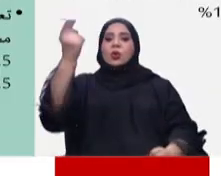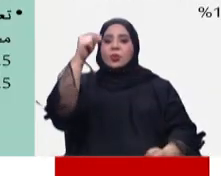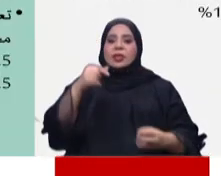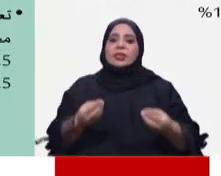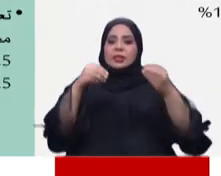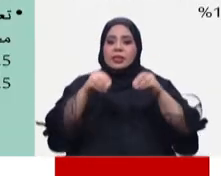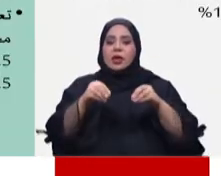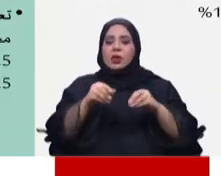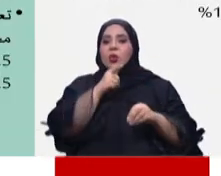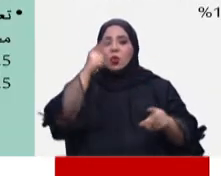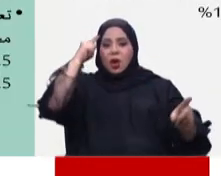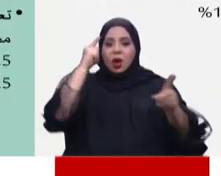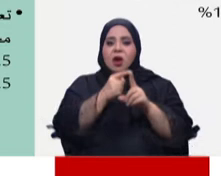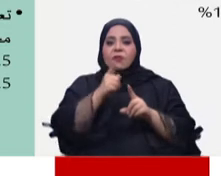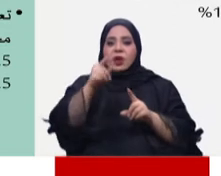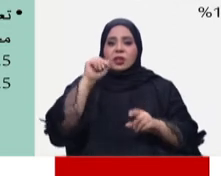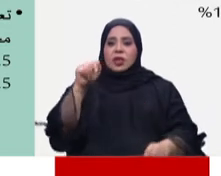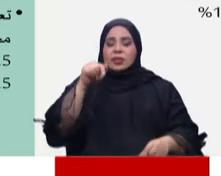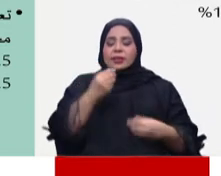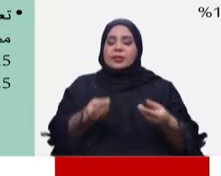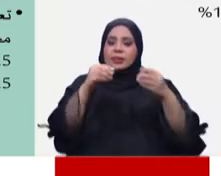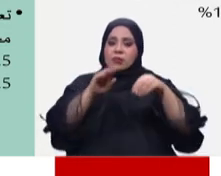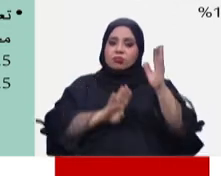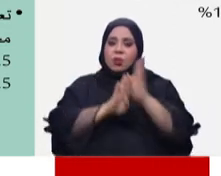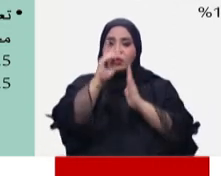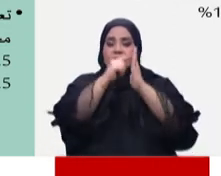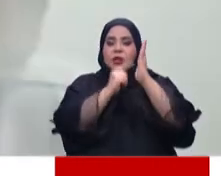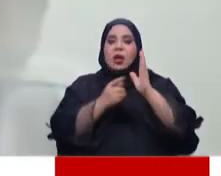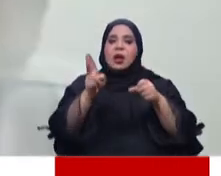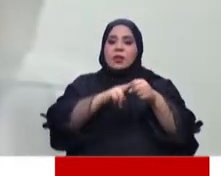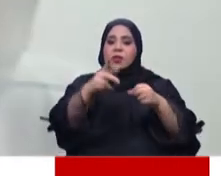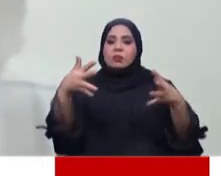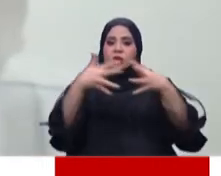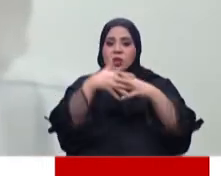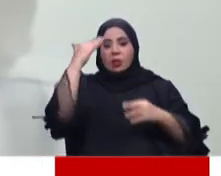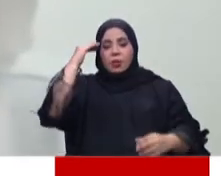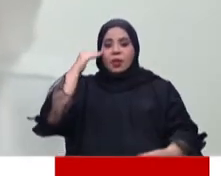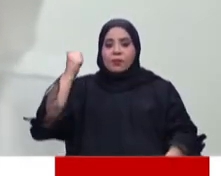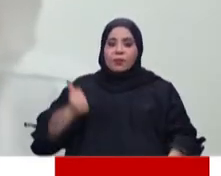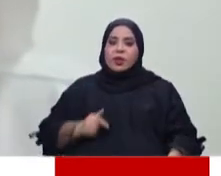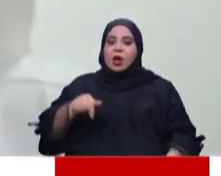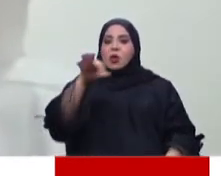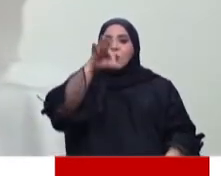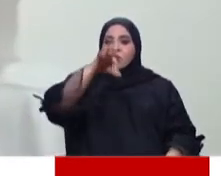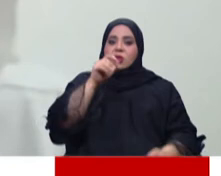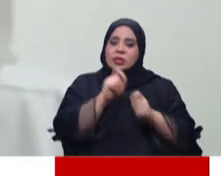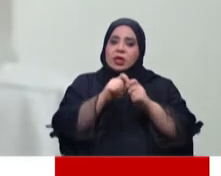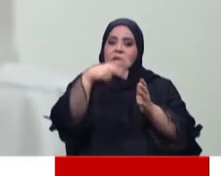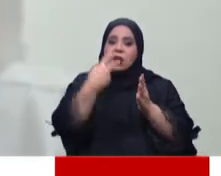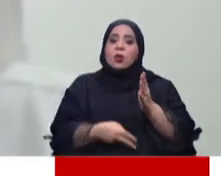عرض نماذج لأبرز ما تحقق على صعيد التشريعات ومشاركة المرأة في مواقع صنع القرار